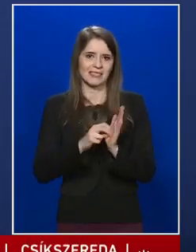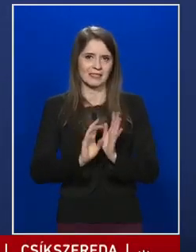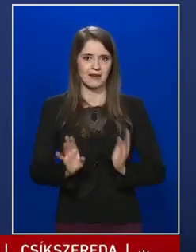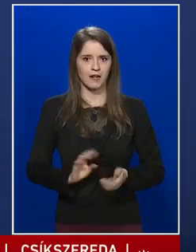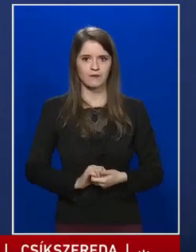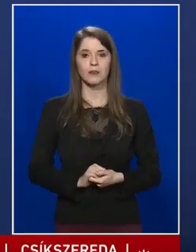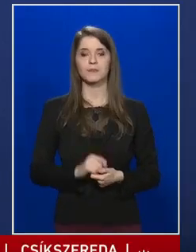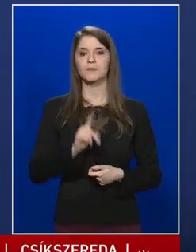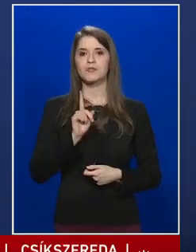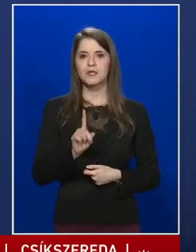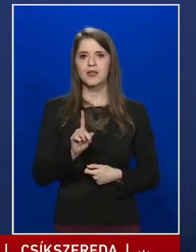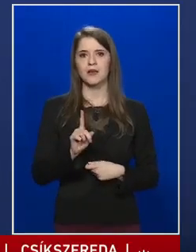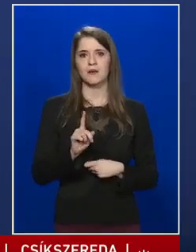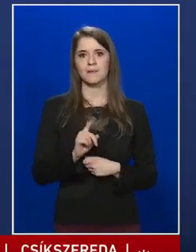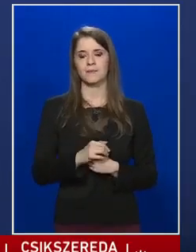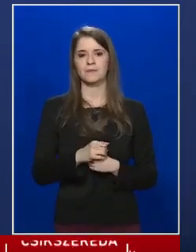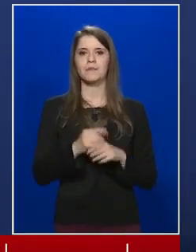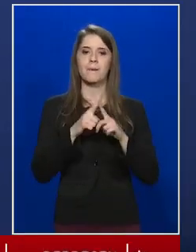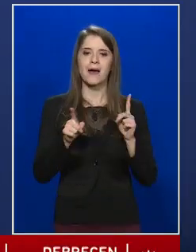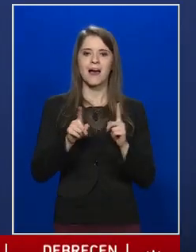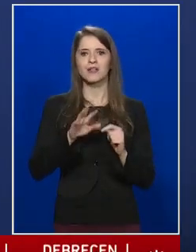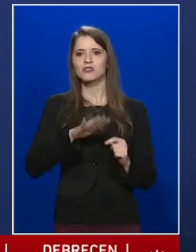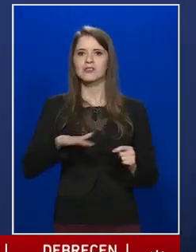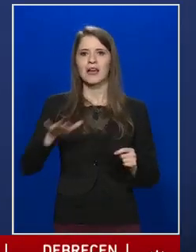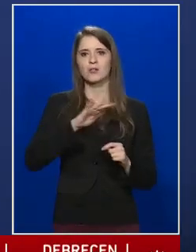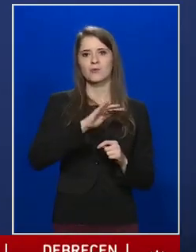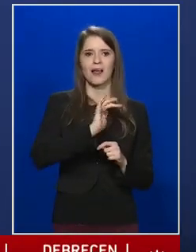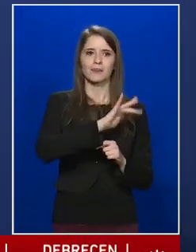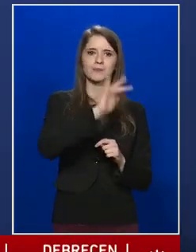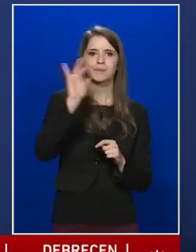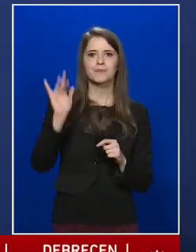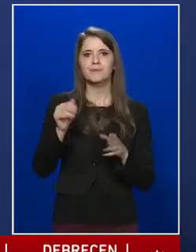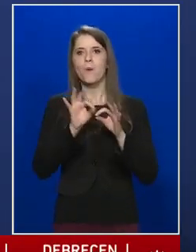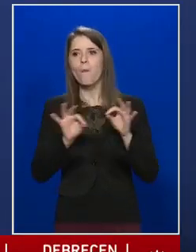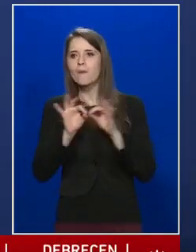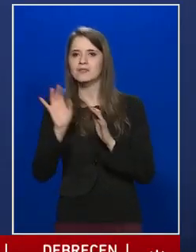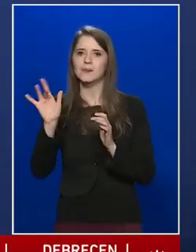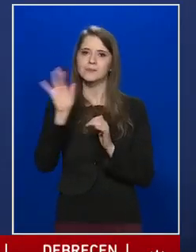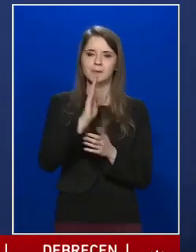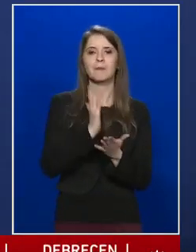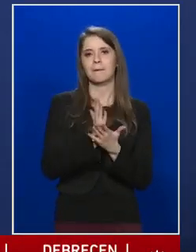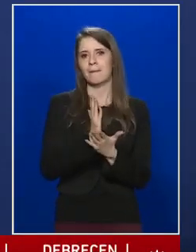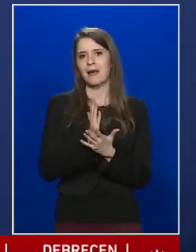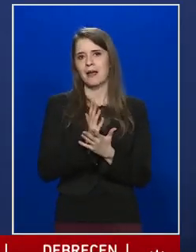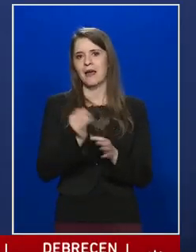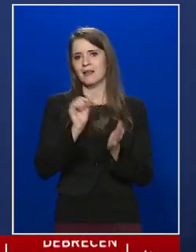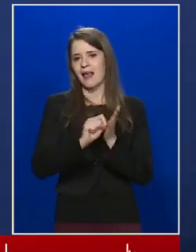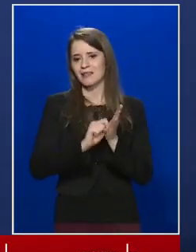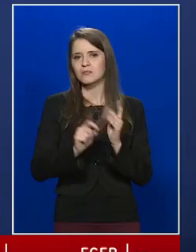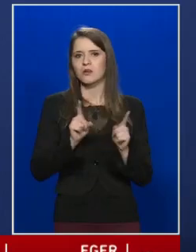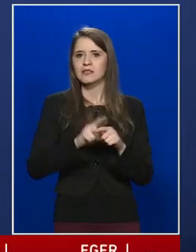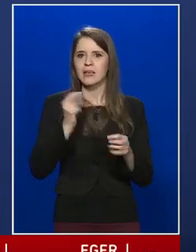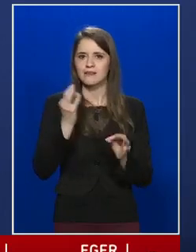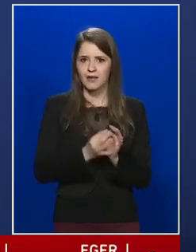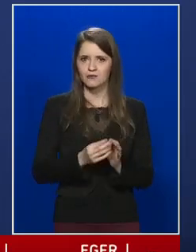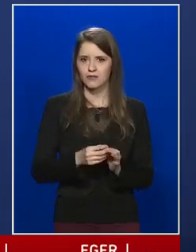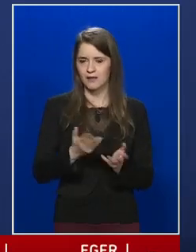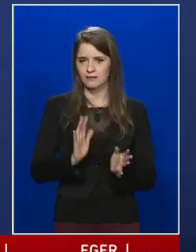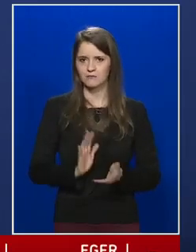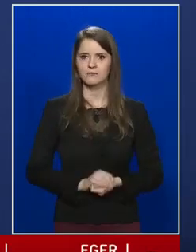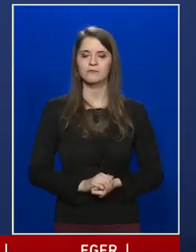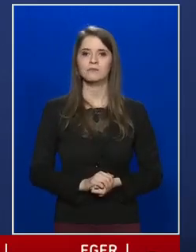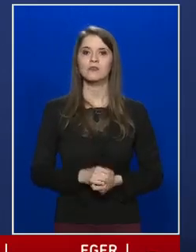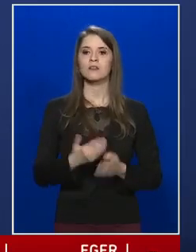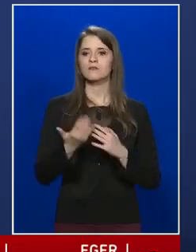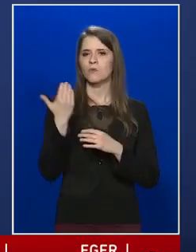a más területeken, egyéb országokban leírtak már ilyen esetet. Említettem